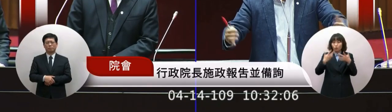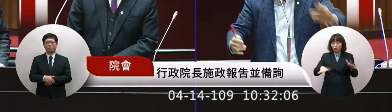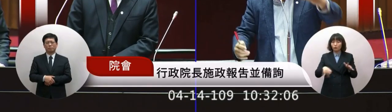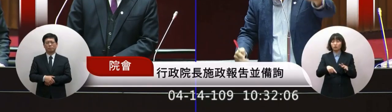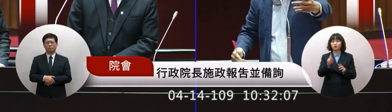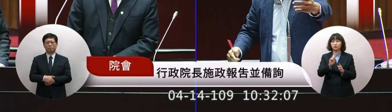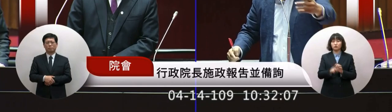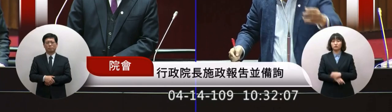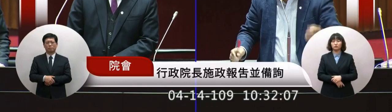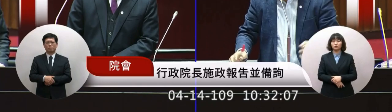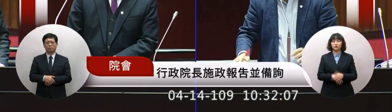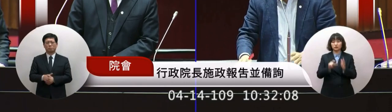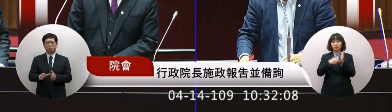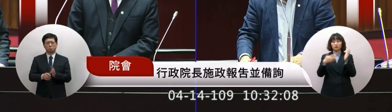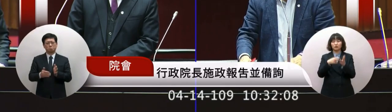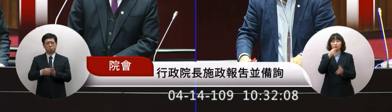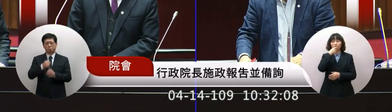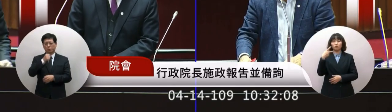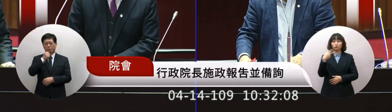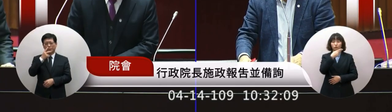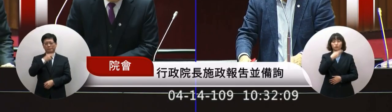範圍啊也依靠